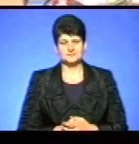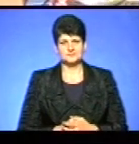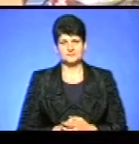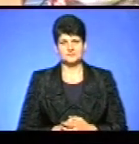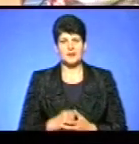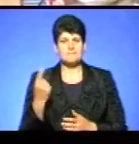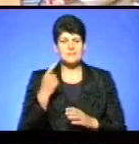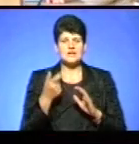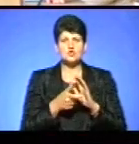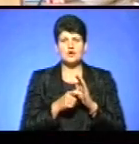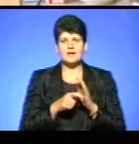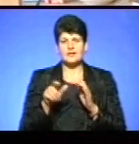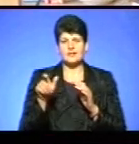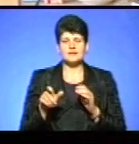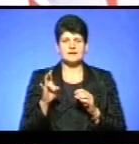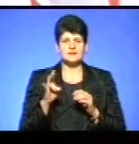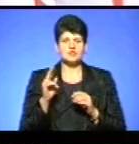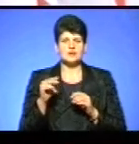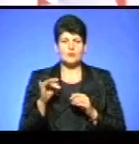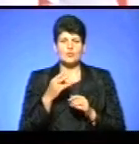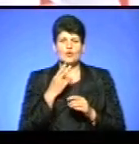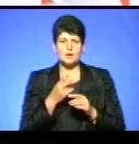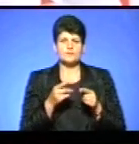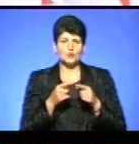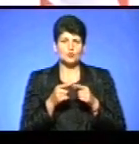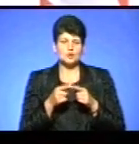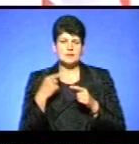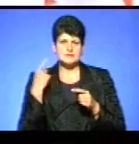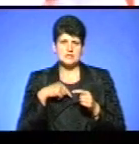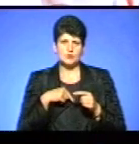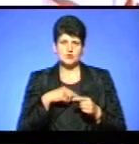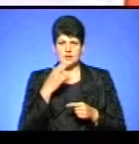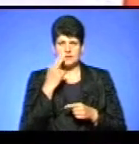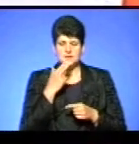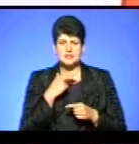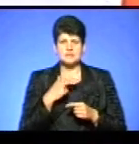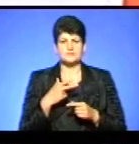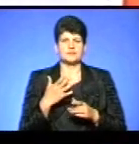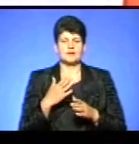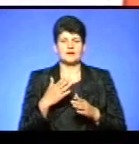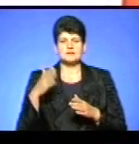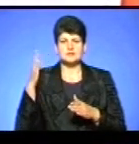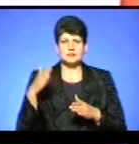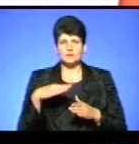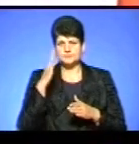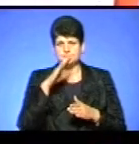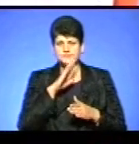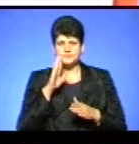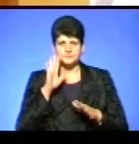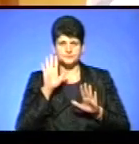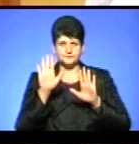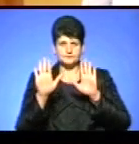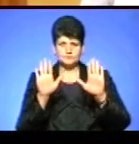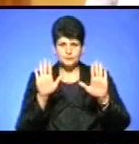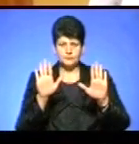Першокласниця Настя Джерелко показує нам куточки психологічної адаптації. Стіну батьківських долонь і родинних світлин.